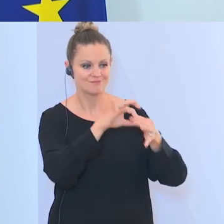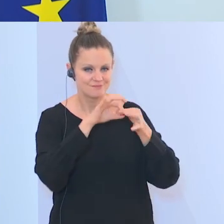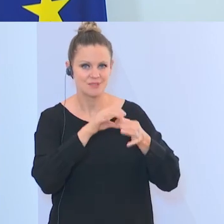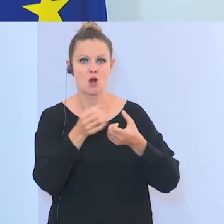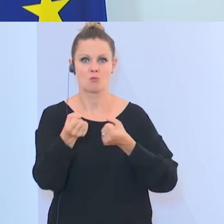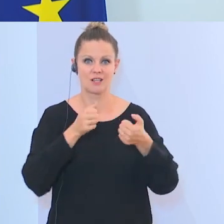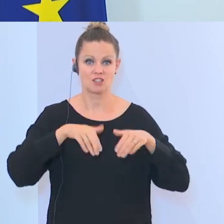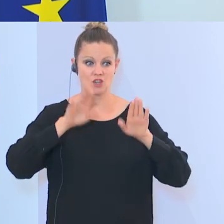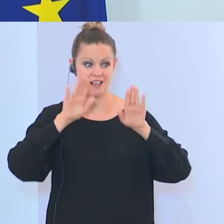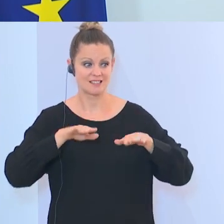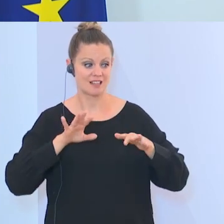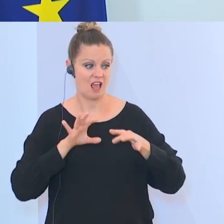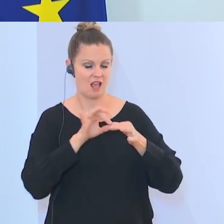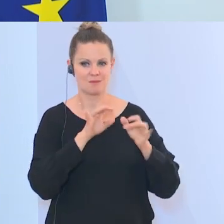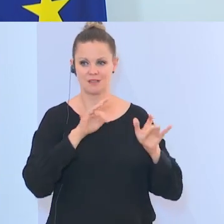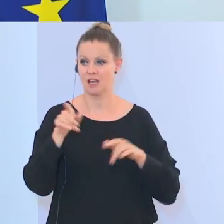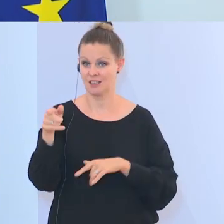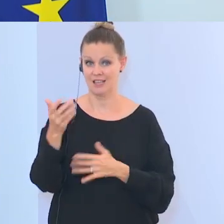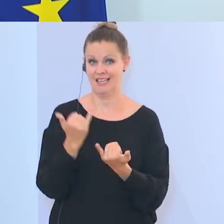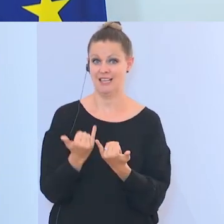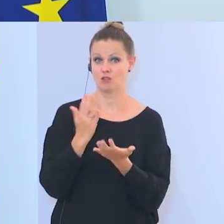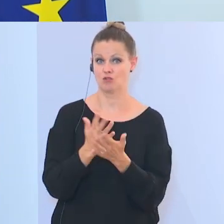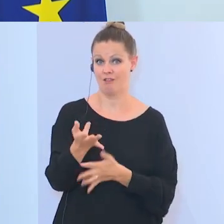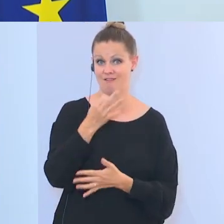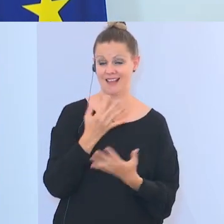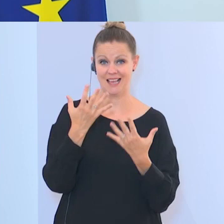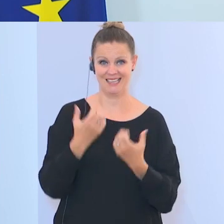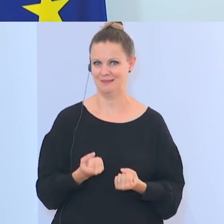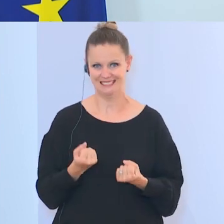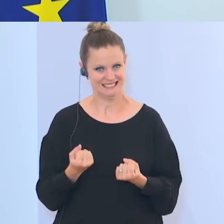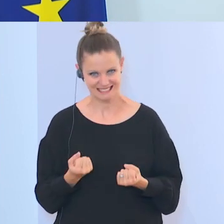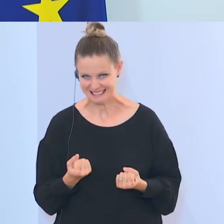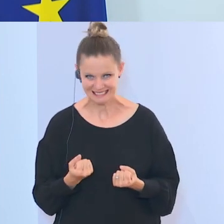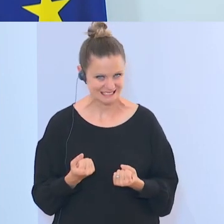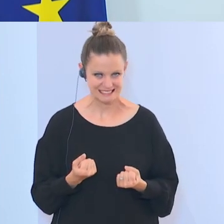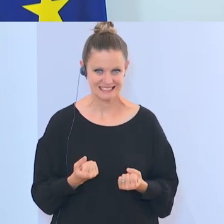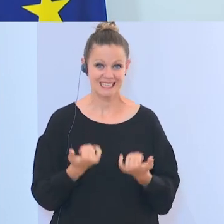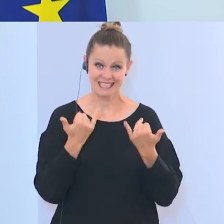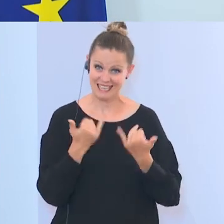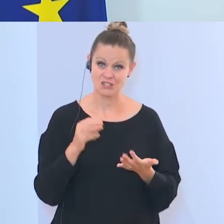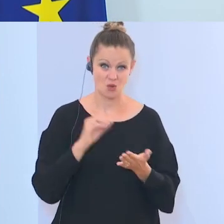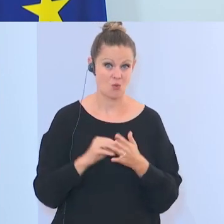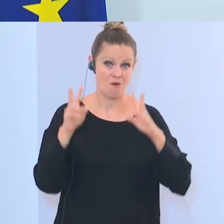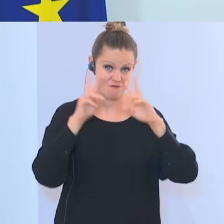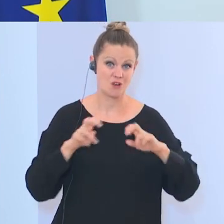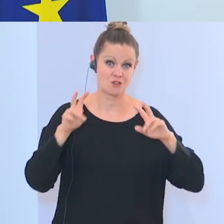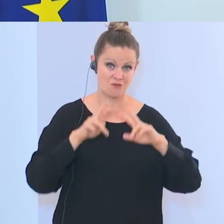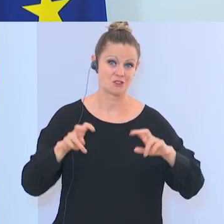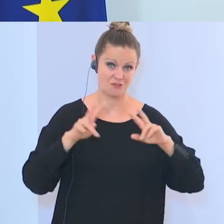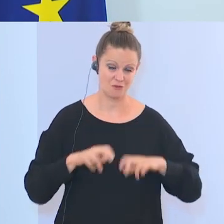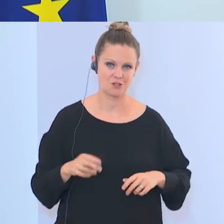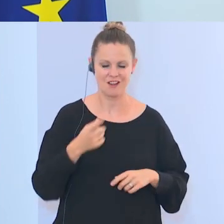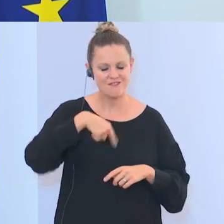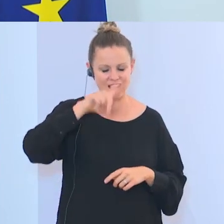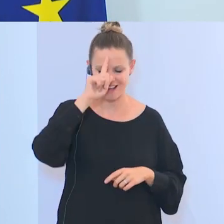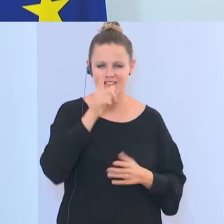dem und dem und dem Verein. Das heißt, die Fragen schon nach Ergebnissen, jetzt schon. Und ich denke mir, das ist eine Frage der Erforschung, wobei wir jetzt schon